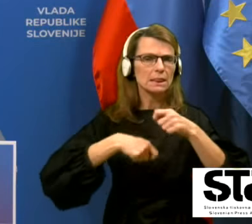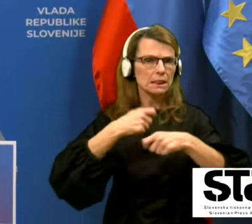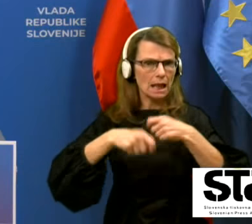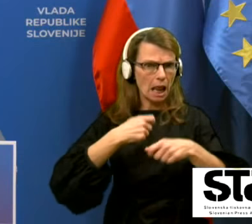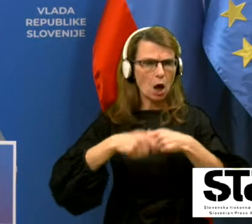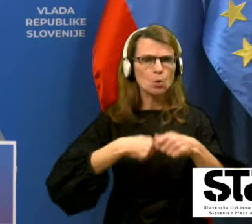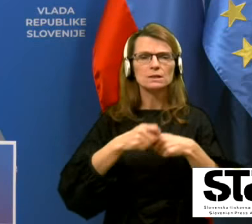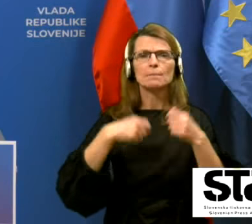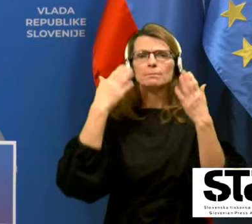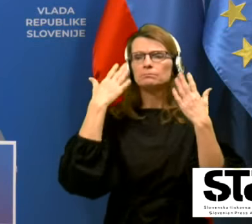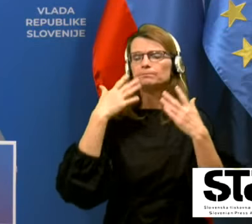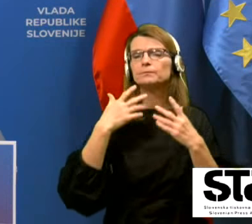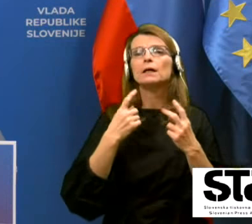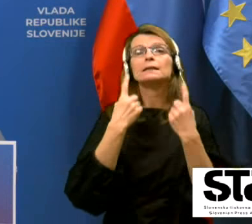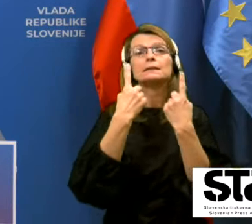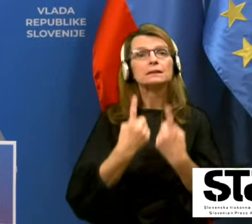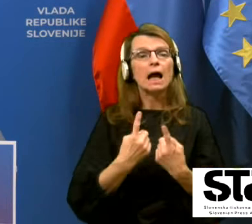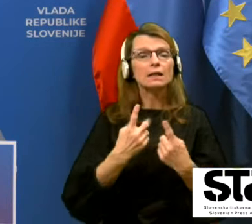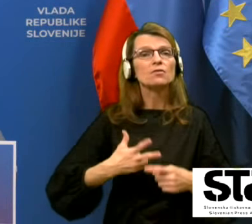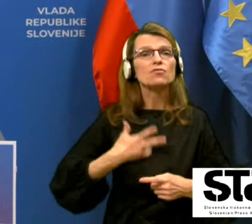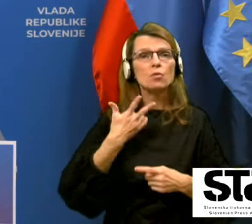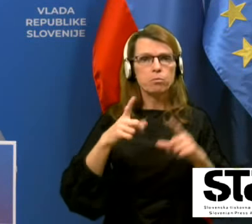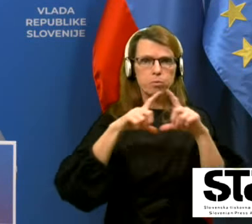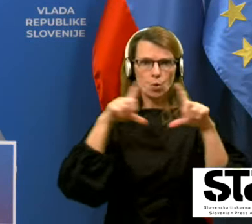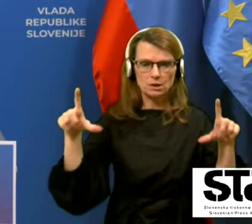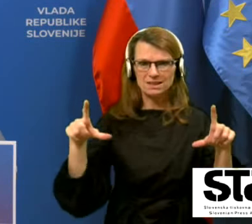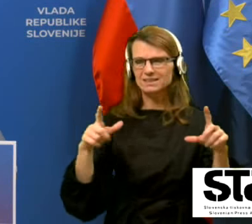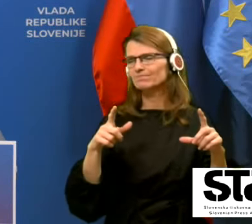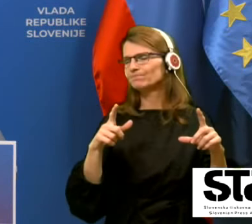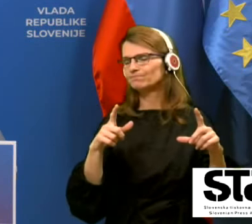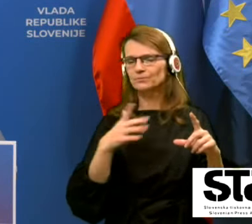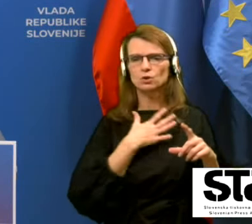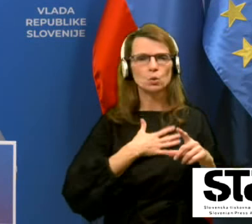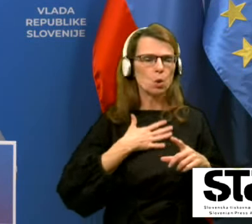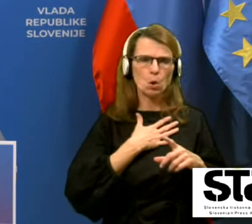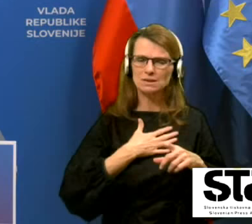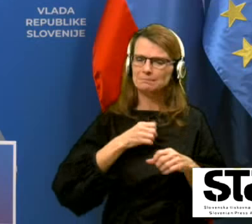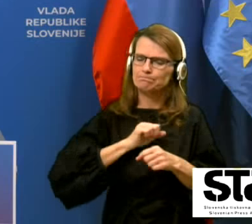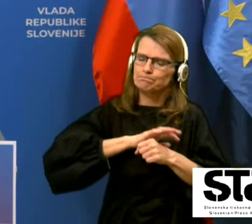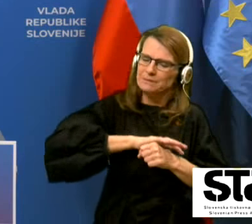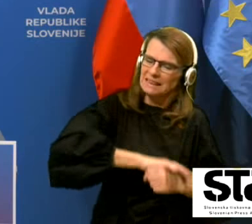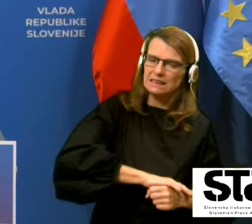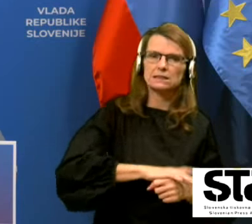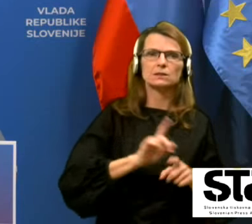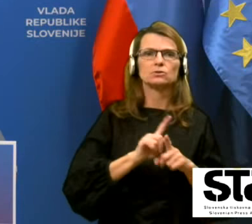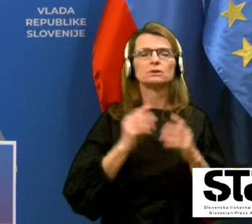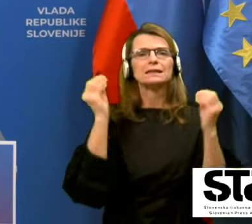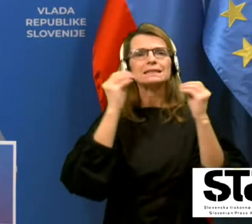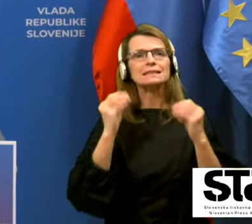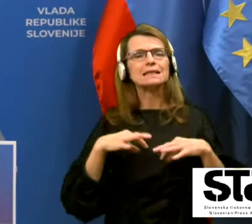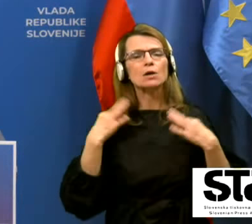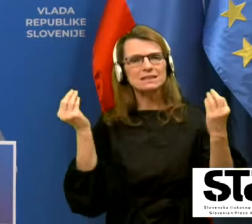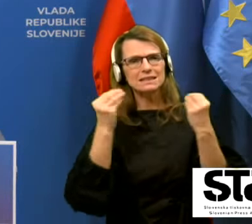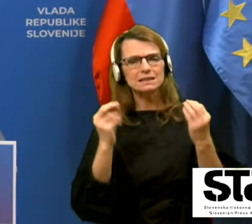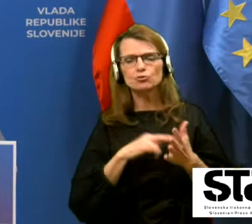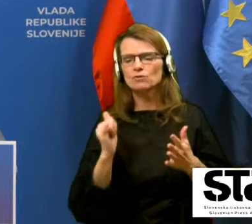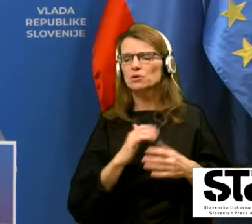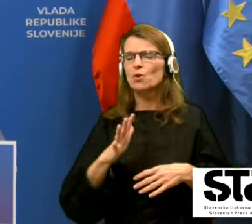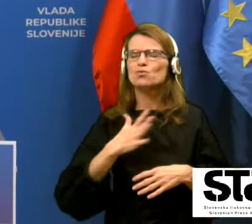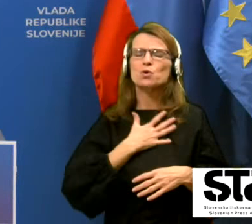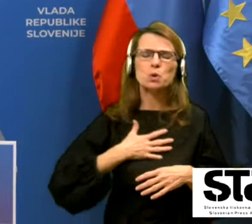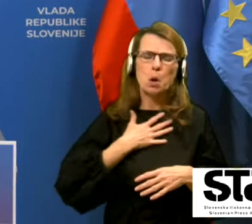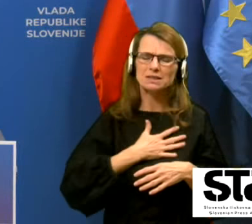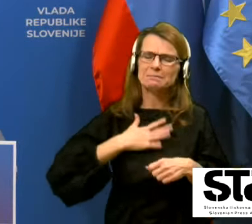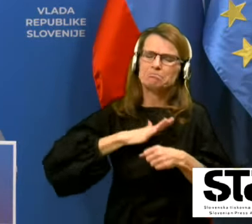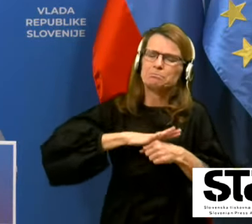stanje v bolnicah je še vedno, zdravstveni sistem je še vedno pod groznem pritiskom. Tako da to je zdaj tista luč na koncu